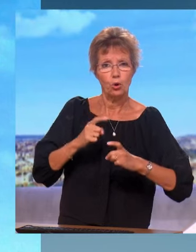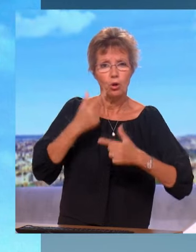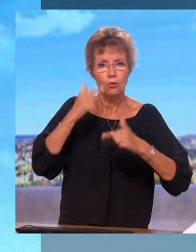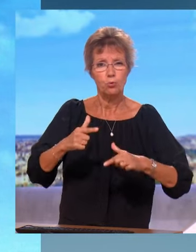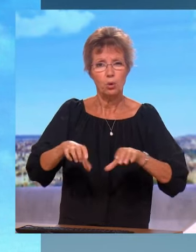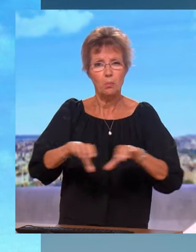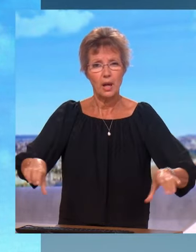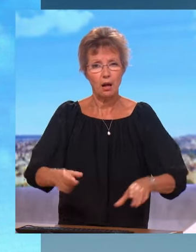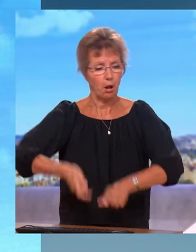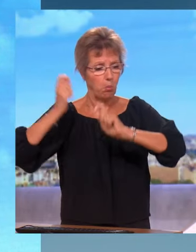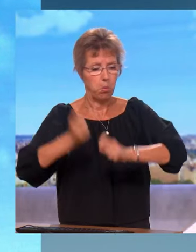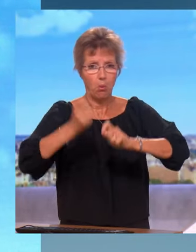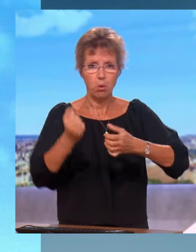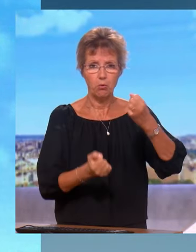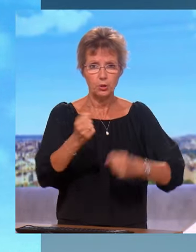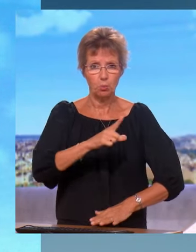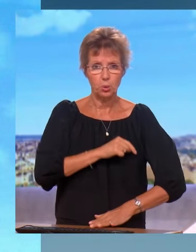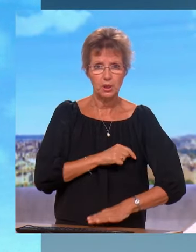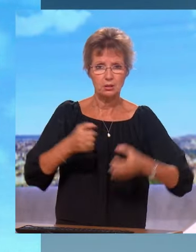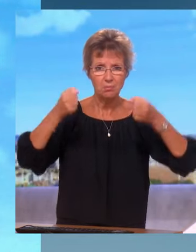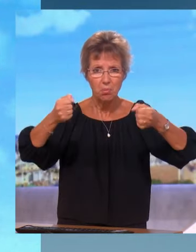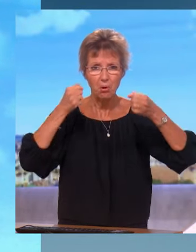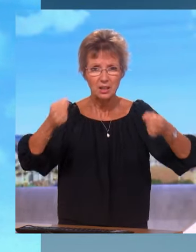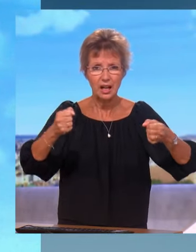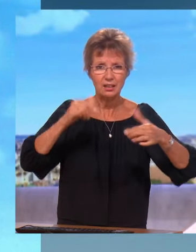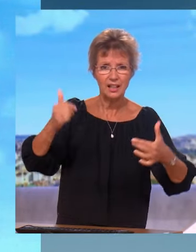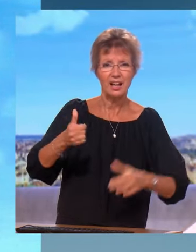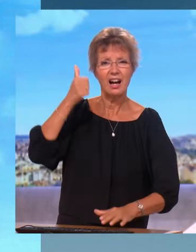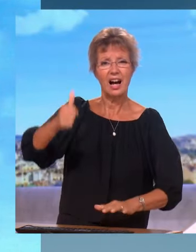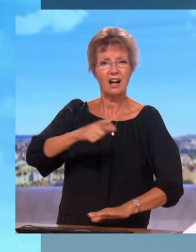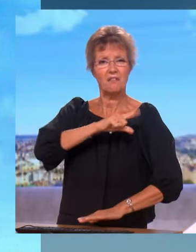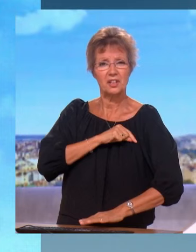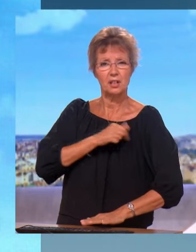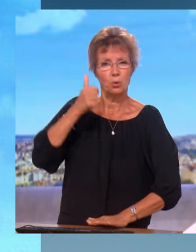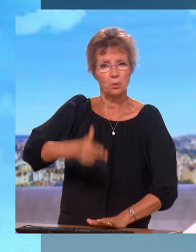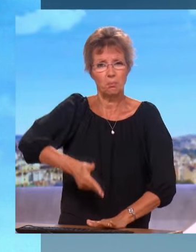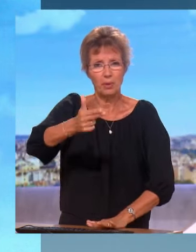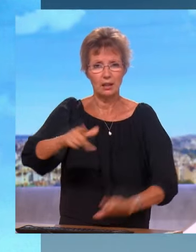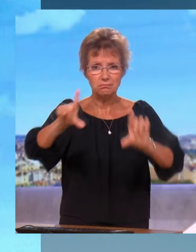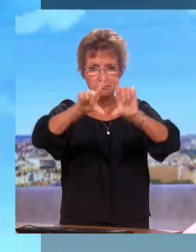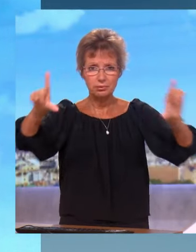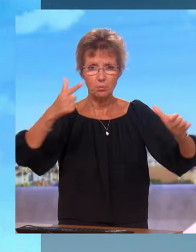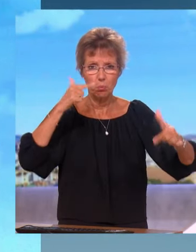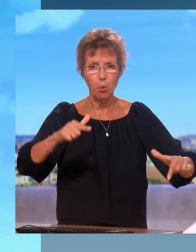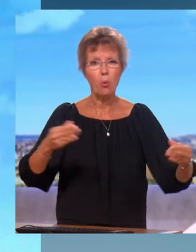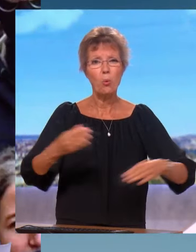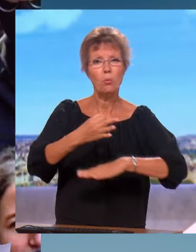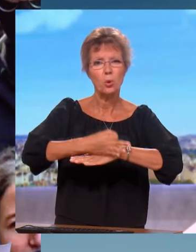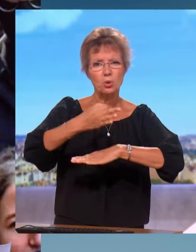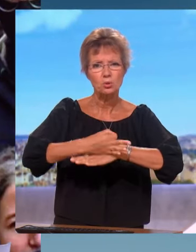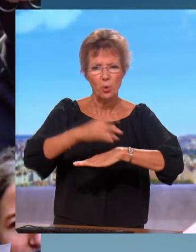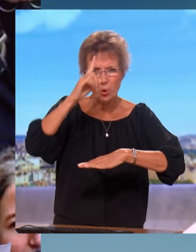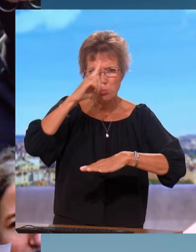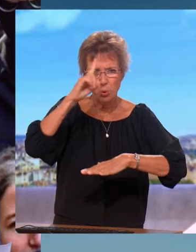coups de barre de fer à Paris. On avait aussi des pancartes appelant au meurtre de policiers. Un flic, une balle, à ton pu lire, dans les rues de Besançon. Xavier Bertrand, comment expliquer ce